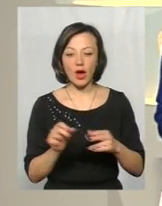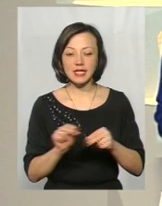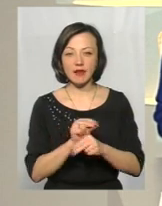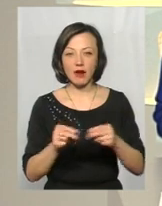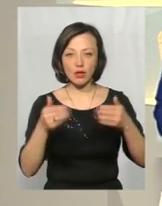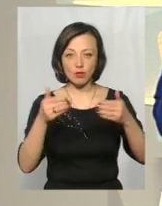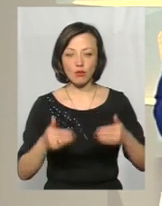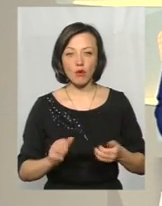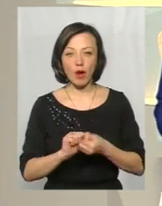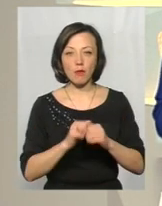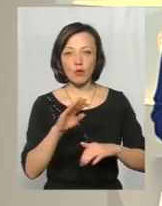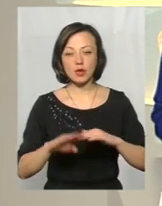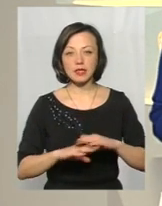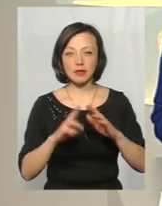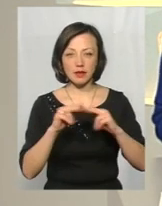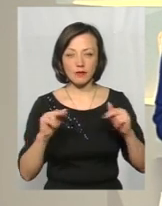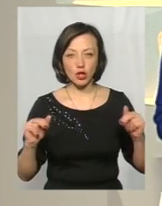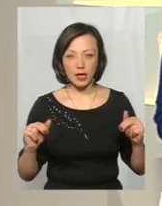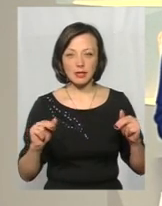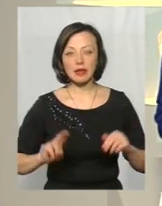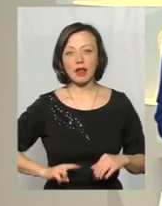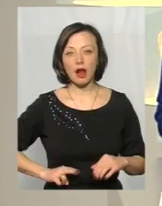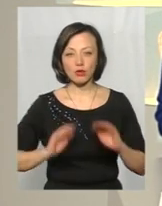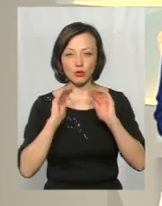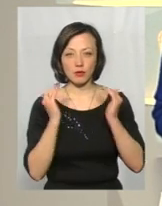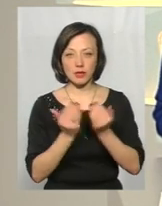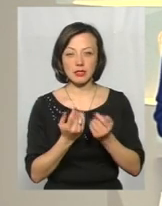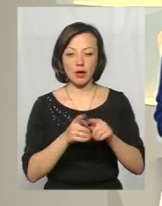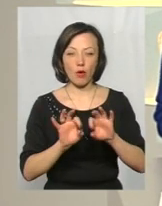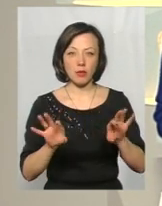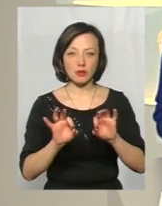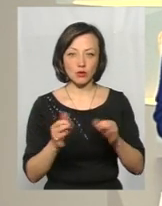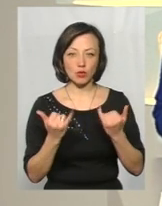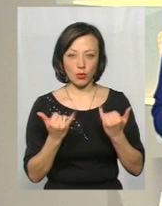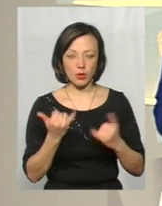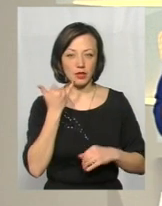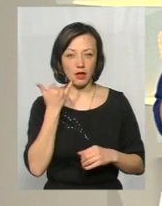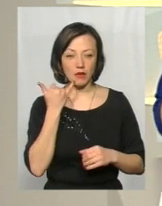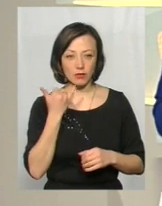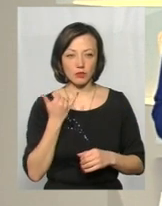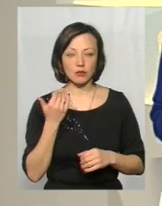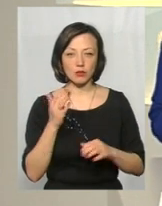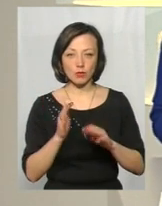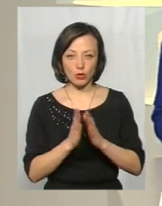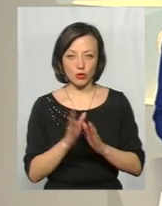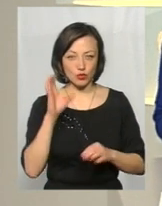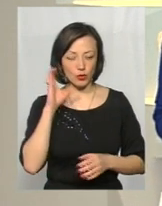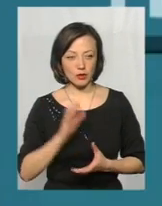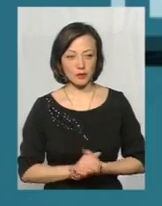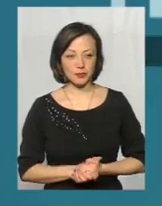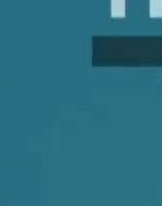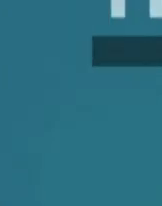фортеці, і директору музею-заповіднику Олександру Заремби. Цей коментар він дав нам сьогодні телефоном, тож, прошу його заслухати.